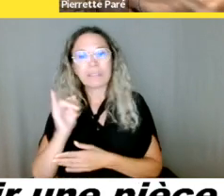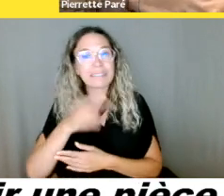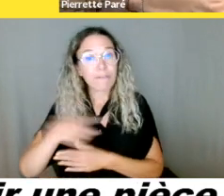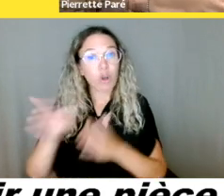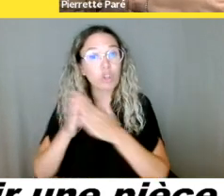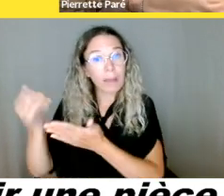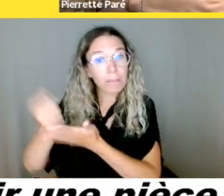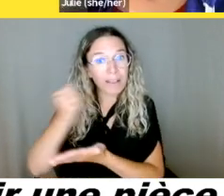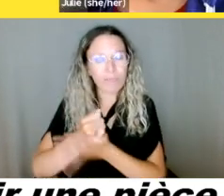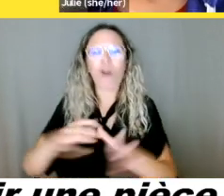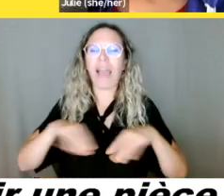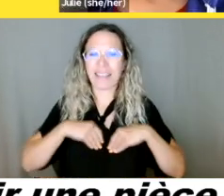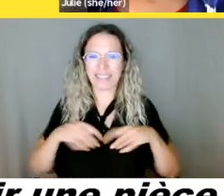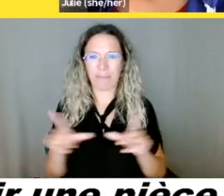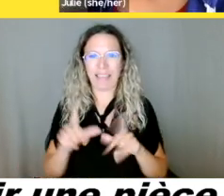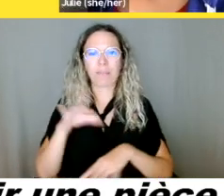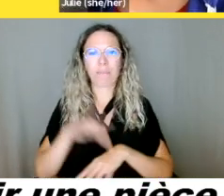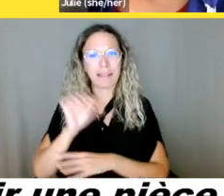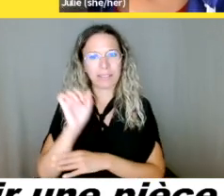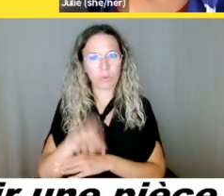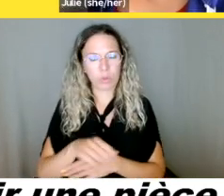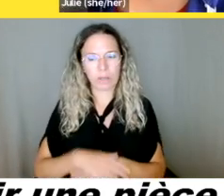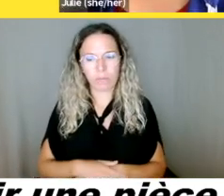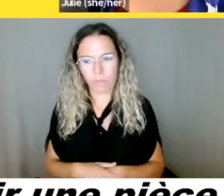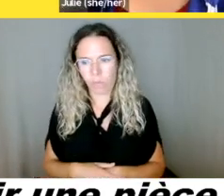on vous demande une identité avec photo,